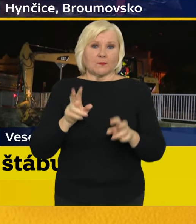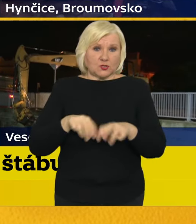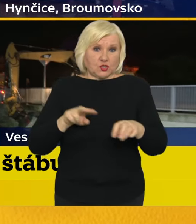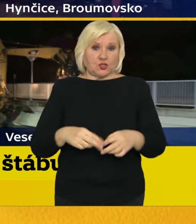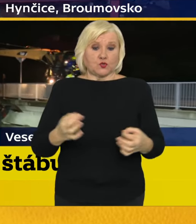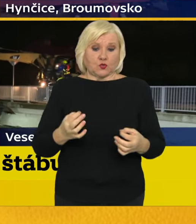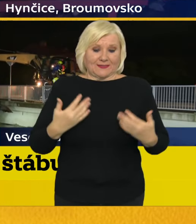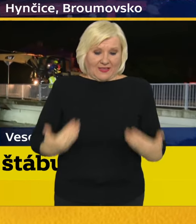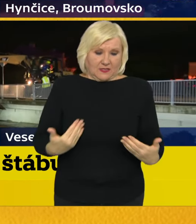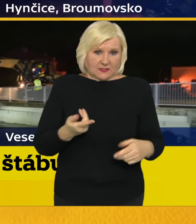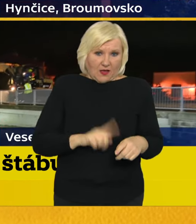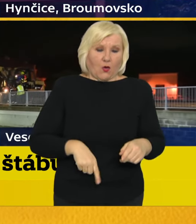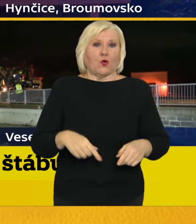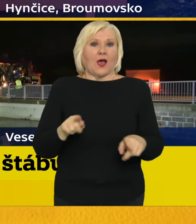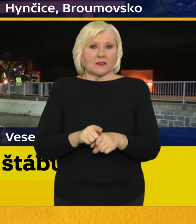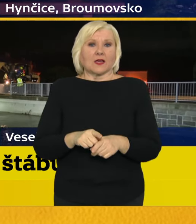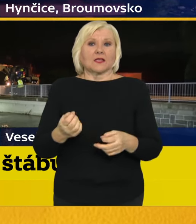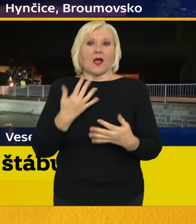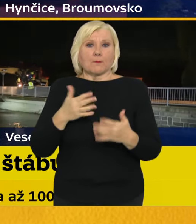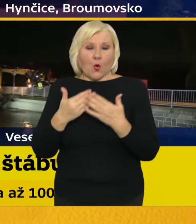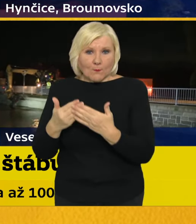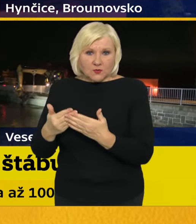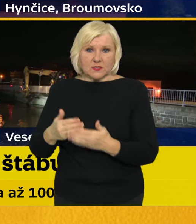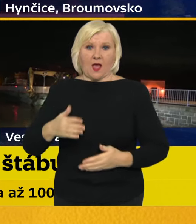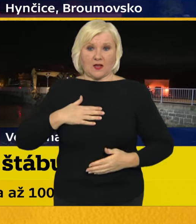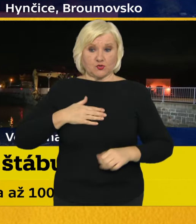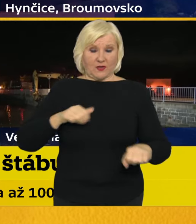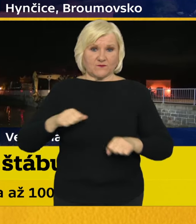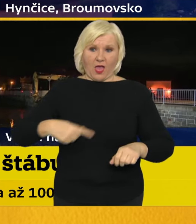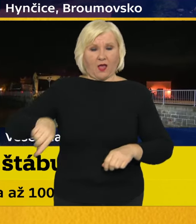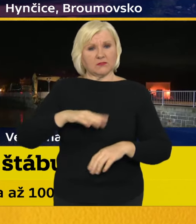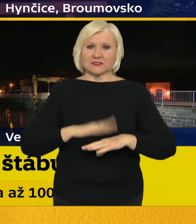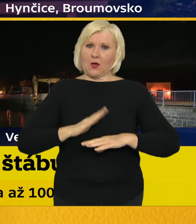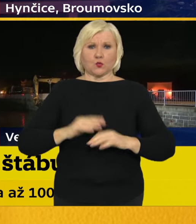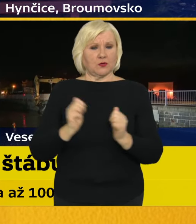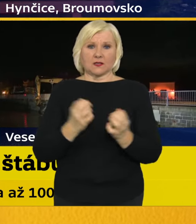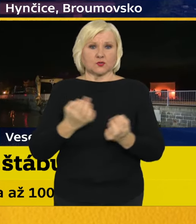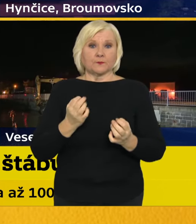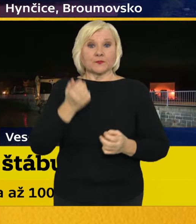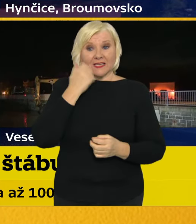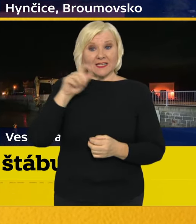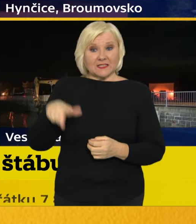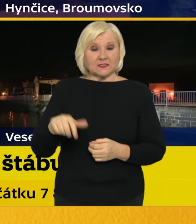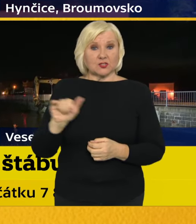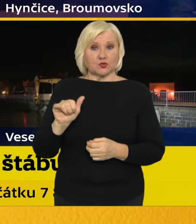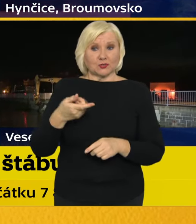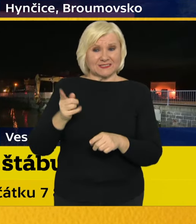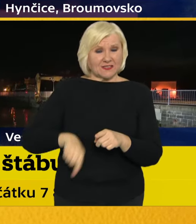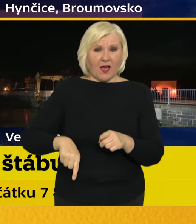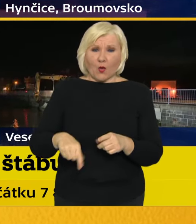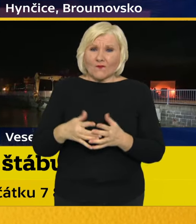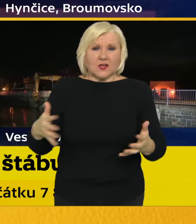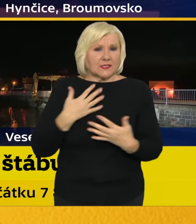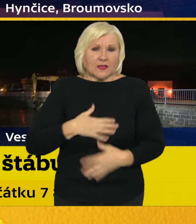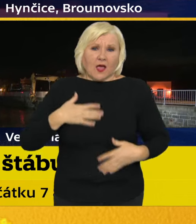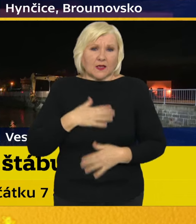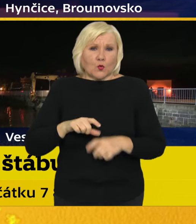aktuální pomoc, a my za vládu můžeme všichni garantovat, že lidem, kterých se po vodeň dotkla tímhle fatálním způsobem,